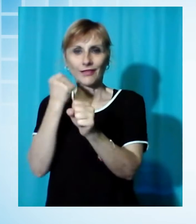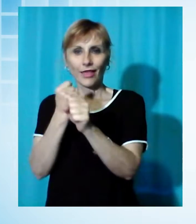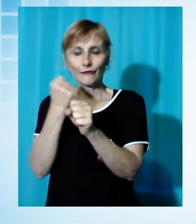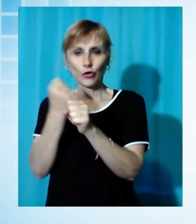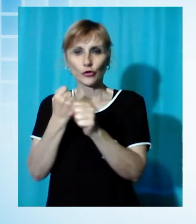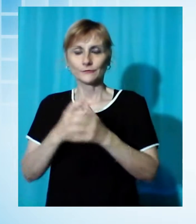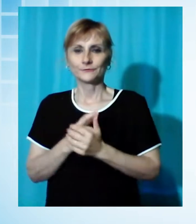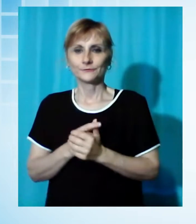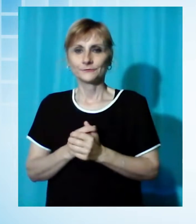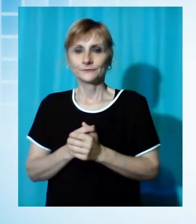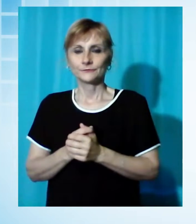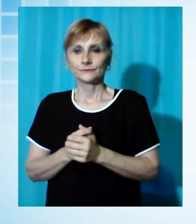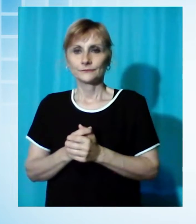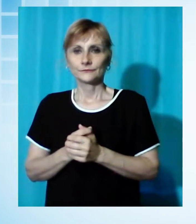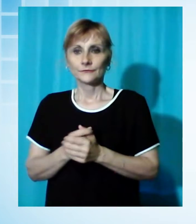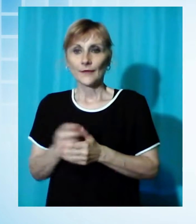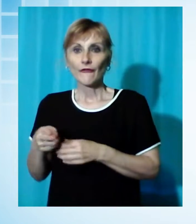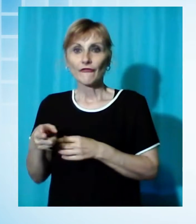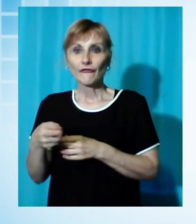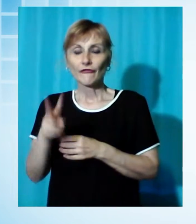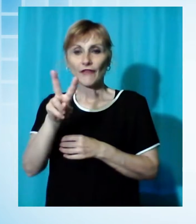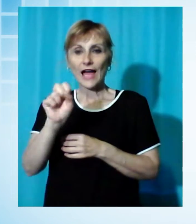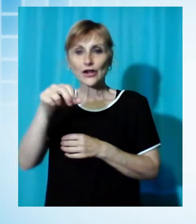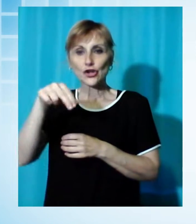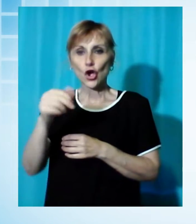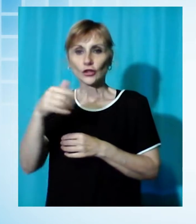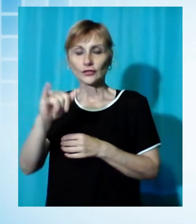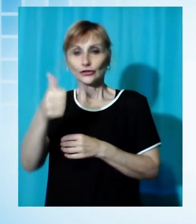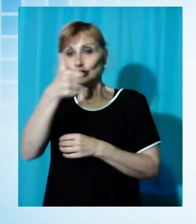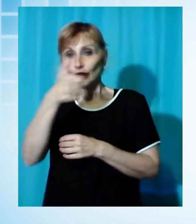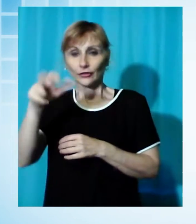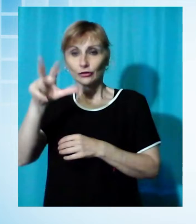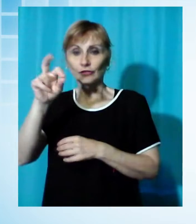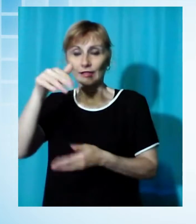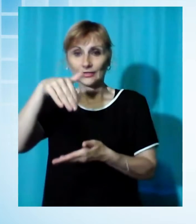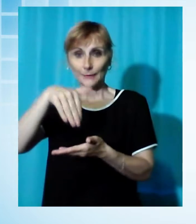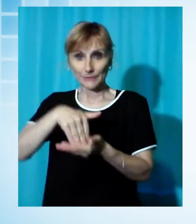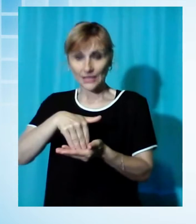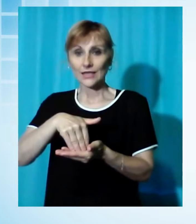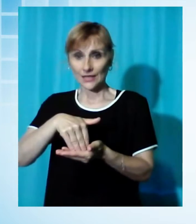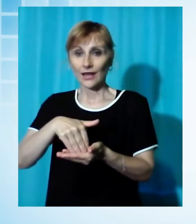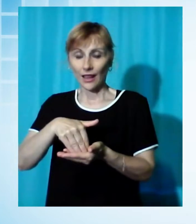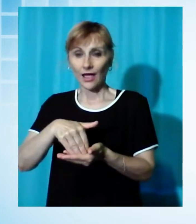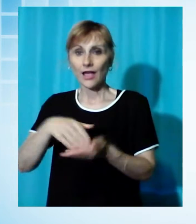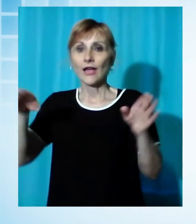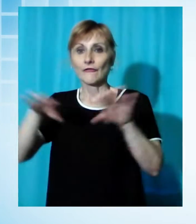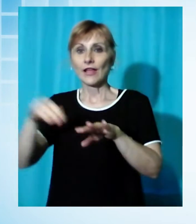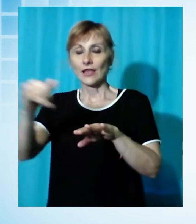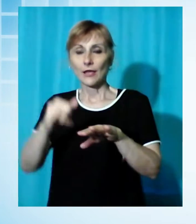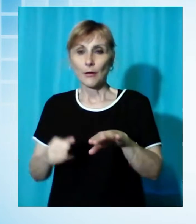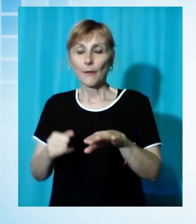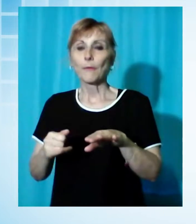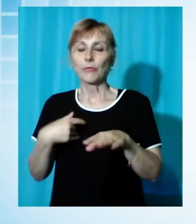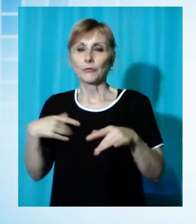130.000 vannotti di fare autoctona, sono ripresi i ripopolamenti delle acque della Valle del Serchio da parte di volontari, associazioni di